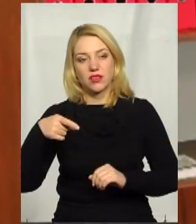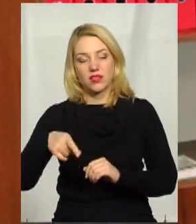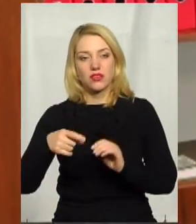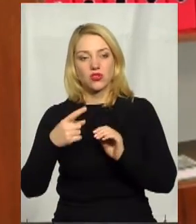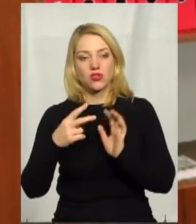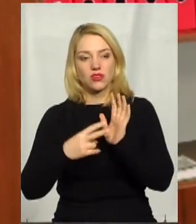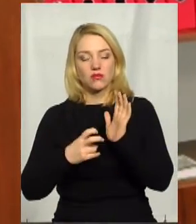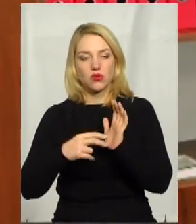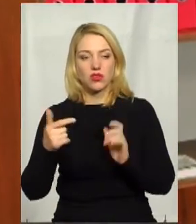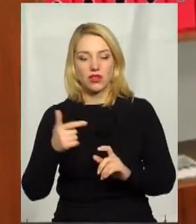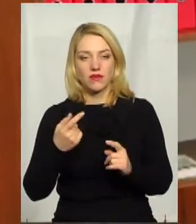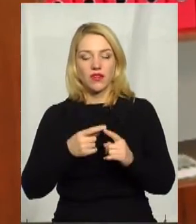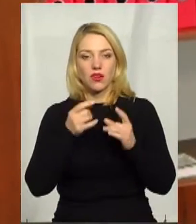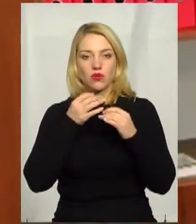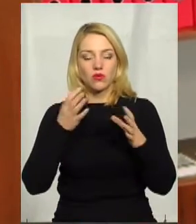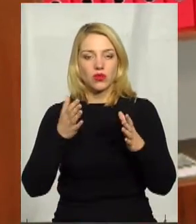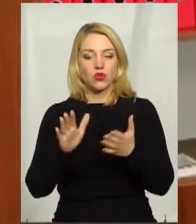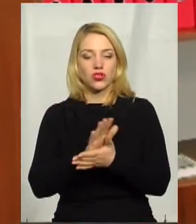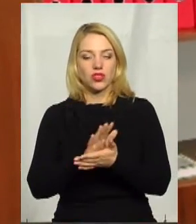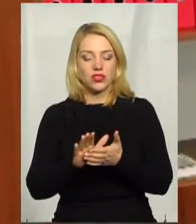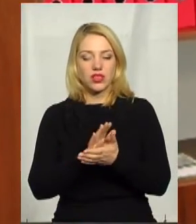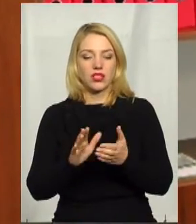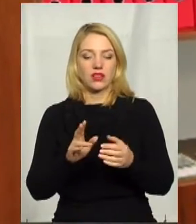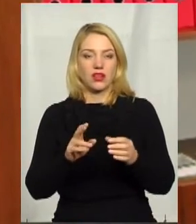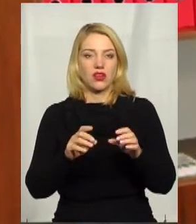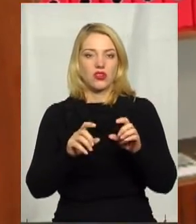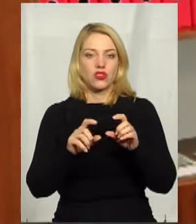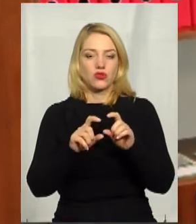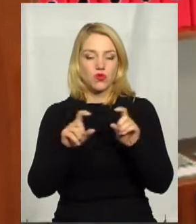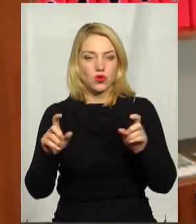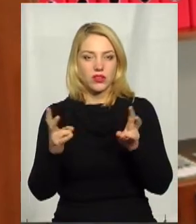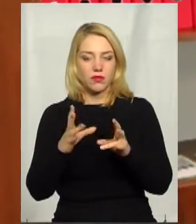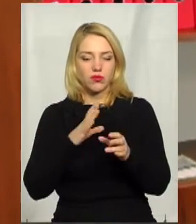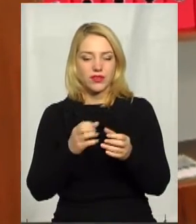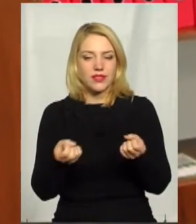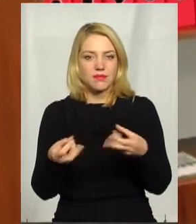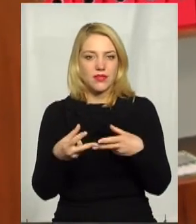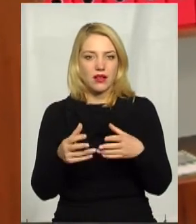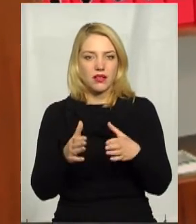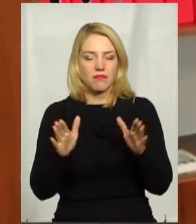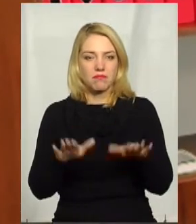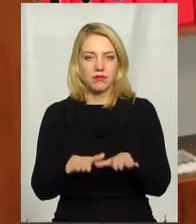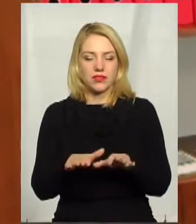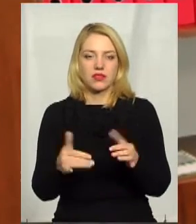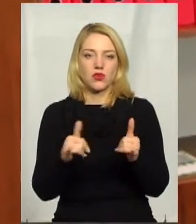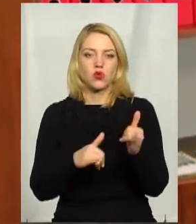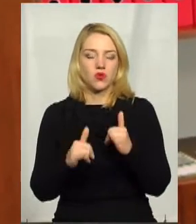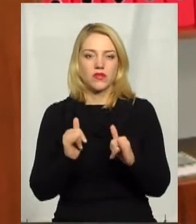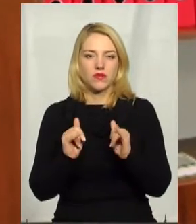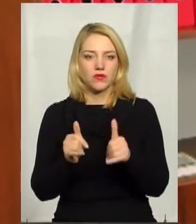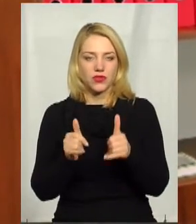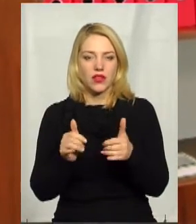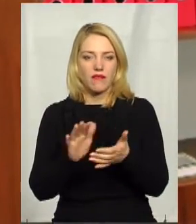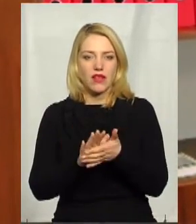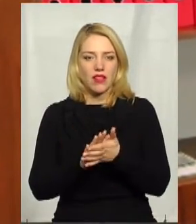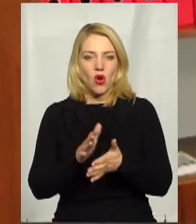На будь-яких очисних спорудах мають бути мулові майданчики, куди можна було розмістити ці відходи і не наносити